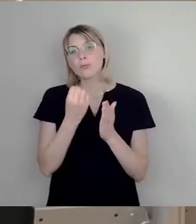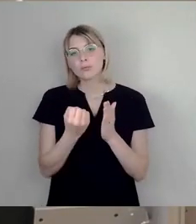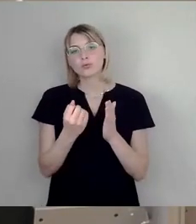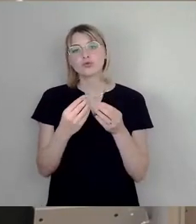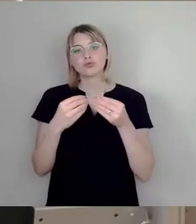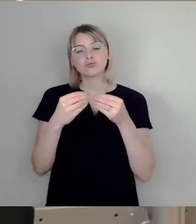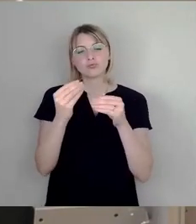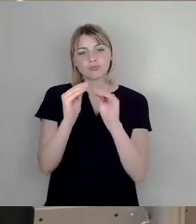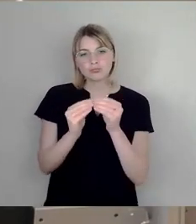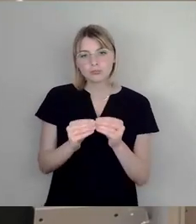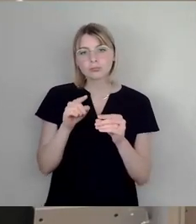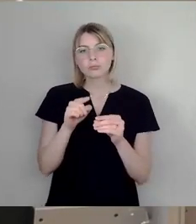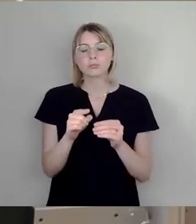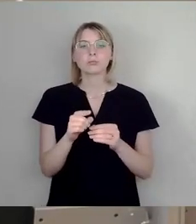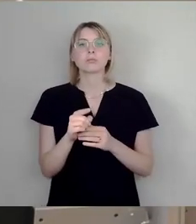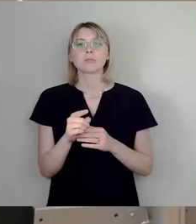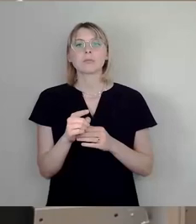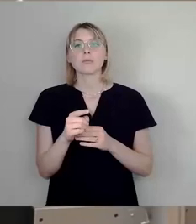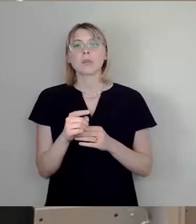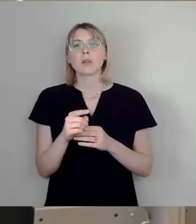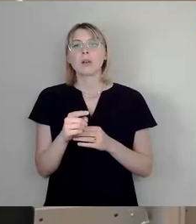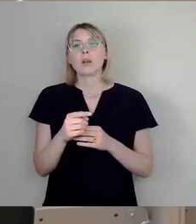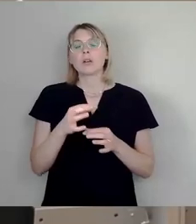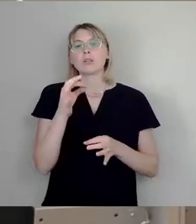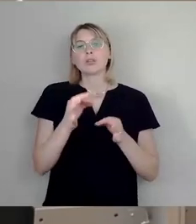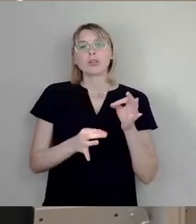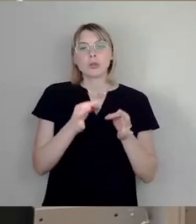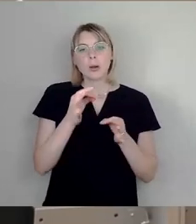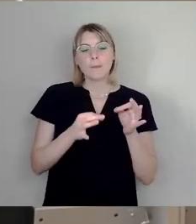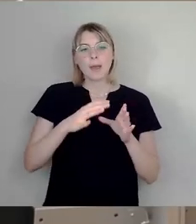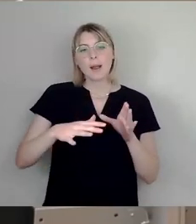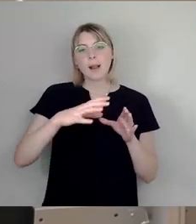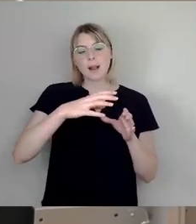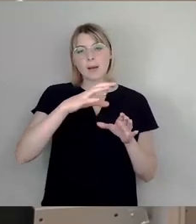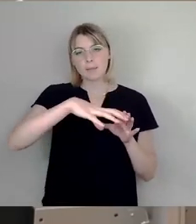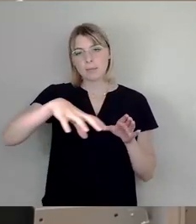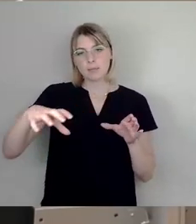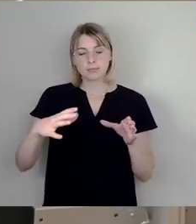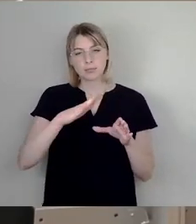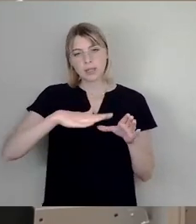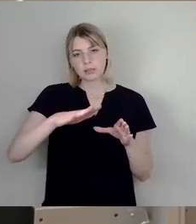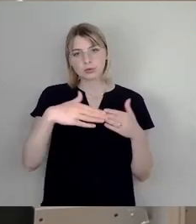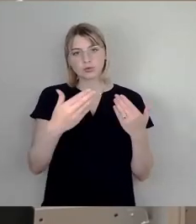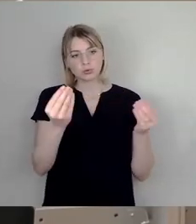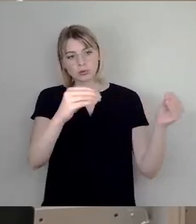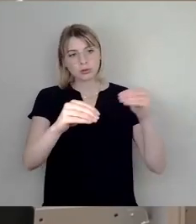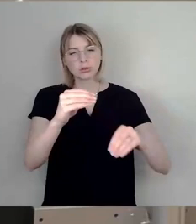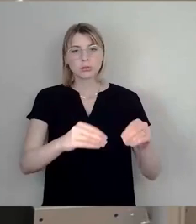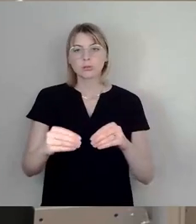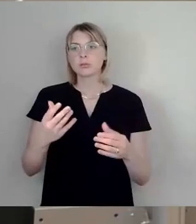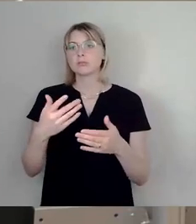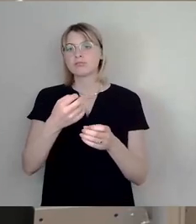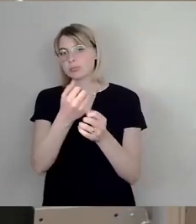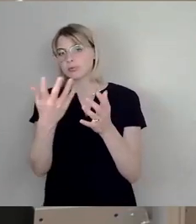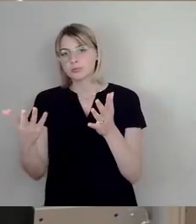sage mal, insbesondere die Themen wie Beschattung von Spielplätzen, Beschattung von Aufenthaltsbereichen, Entsiegelung, Trinkbrunnen, ETC machen kann. Und wie man